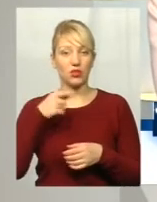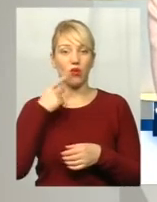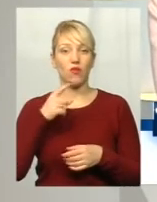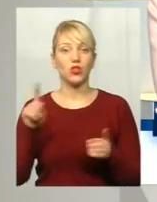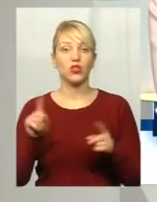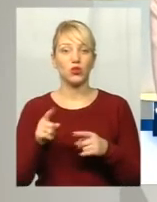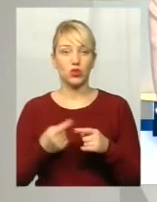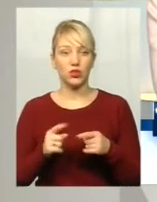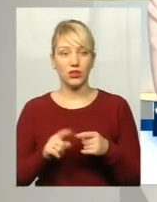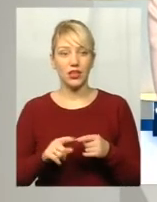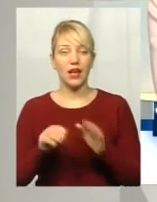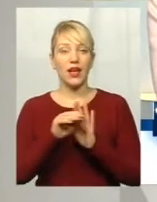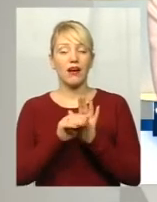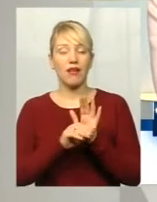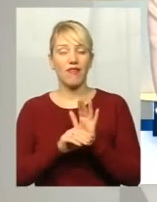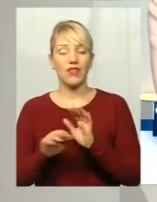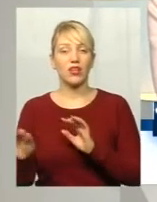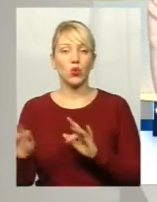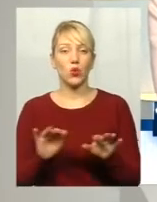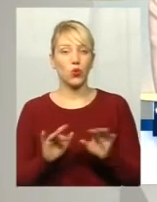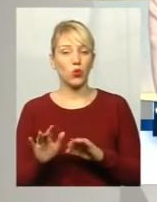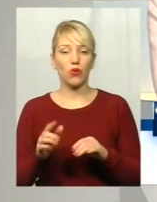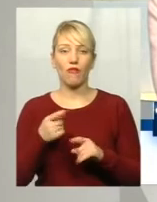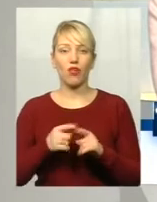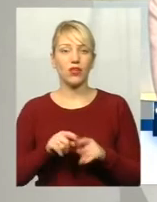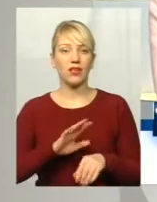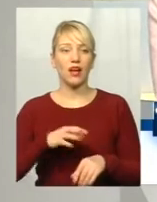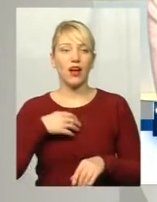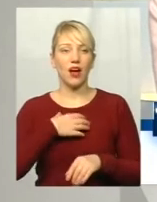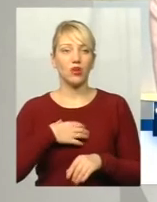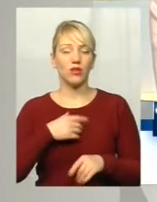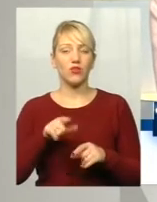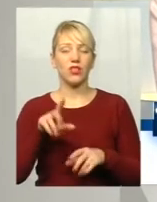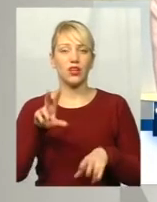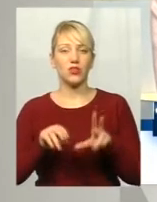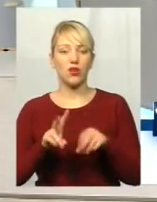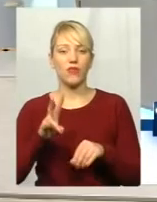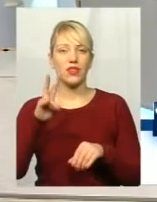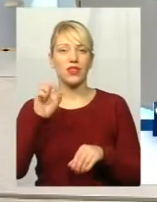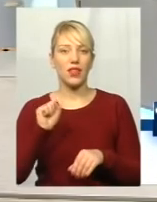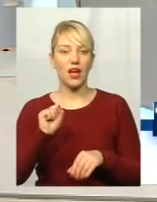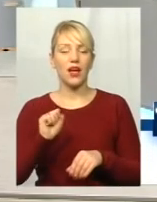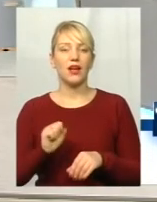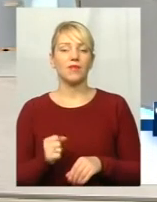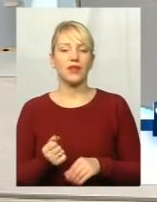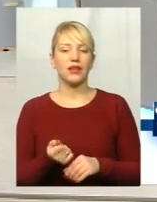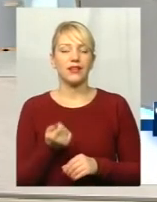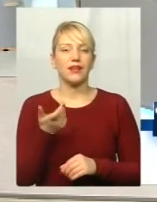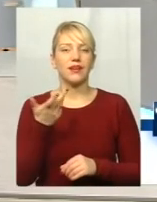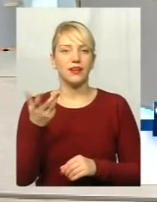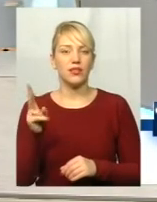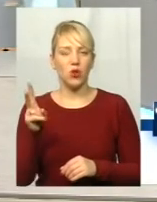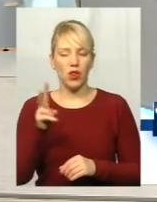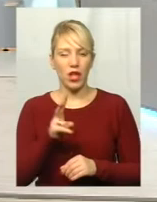суті, ці графіки руху не актуальні, тому що вони розраховують, напевно, кількість тролейбусів, а у нас через нестачу водіїв виходить так, що графіки рухів не